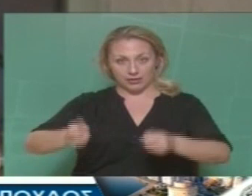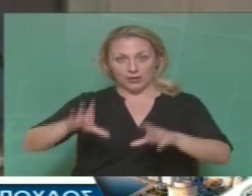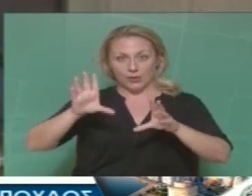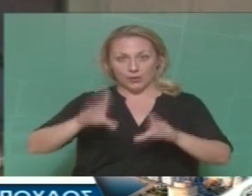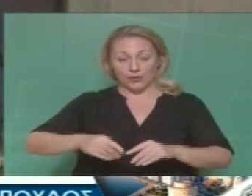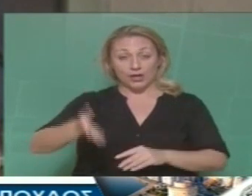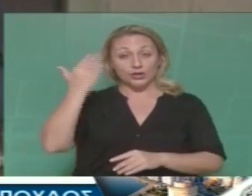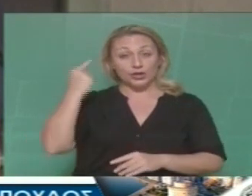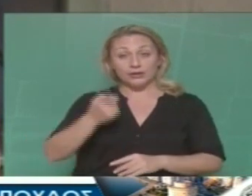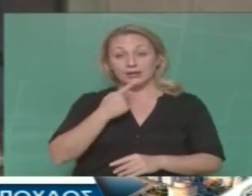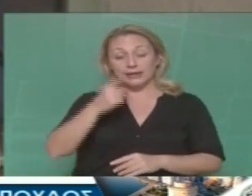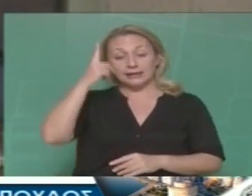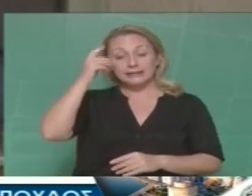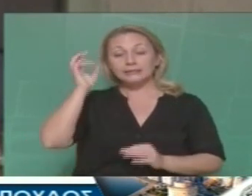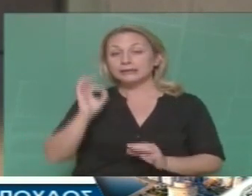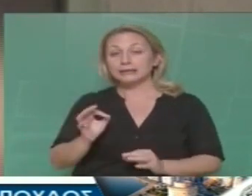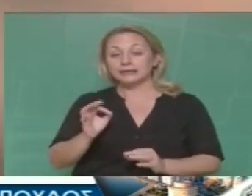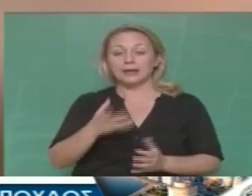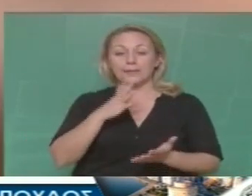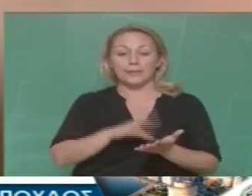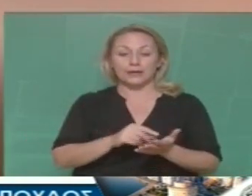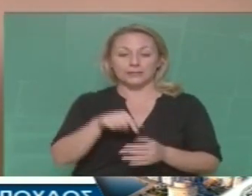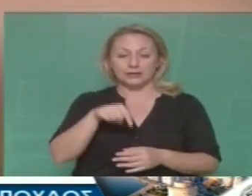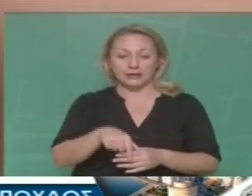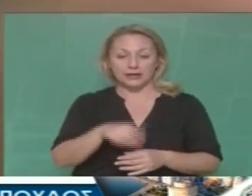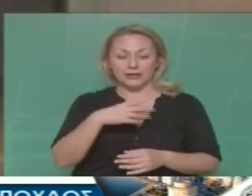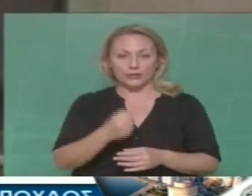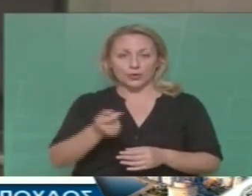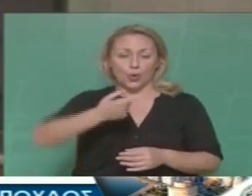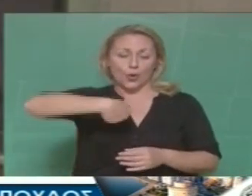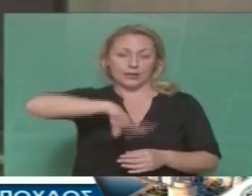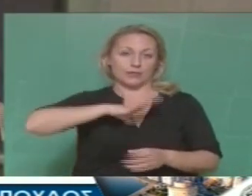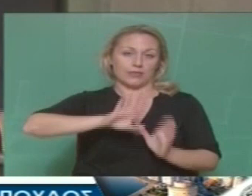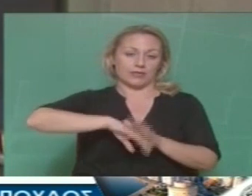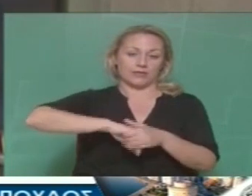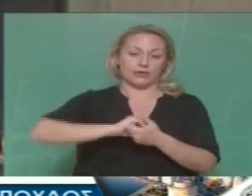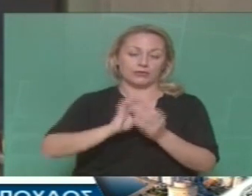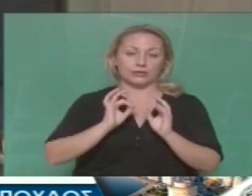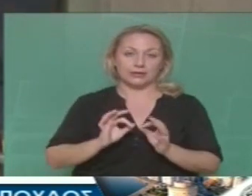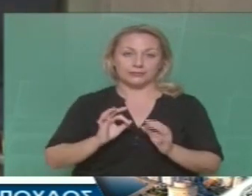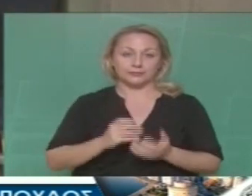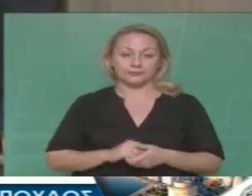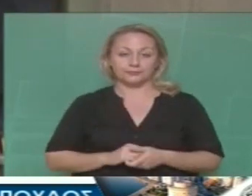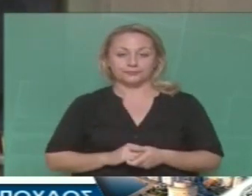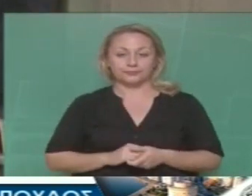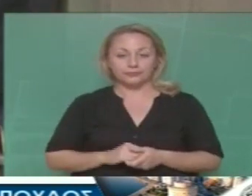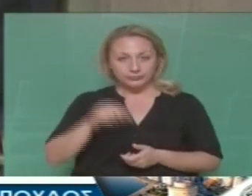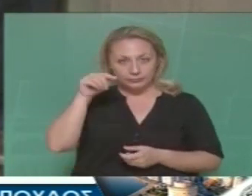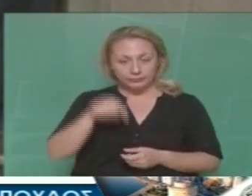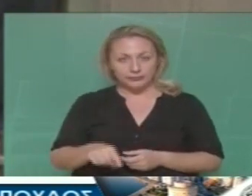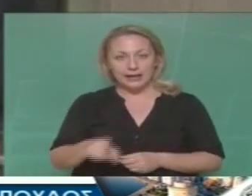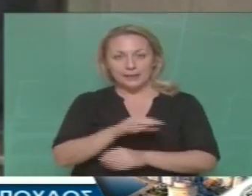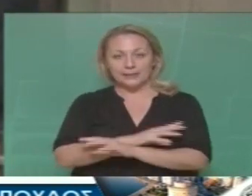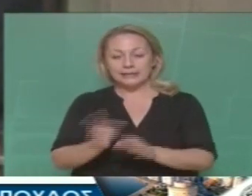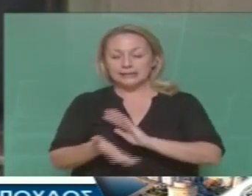ήταν γνωστά τότε. Δηλαδή για το γεγονός, και ενδιαφέρουν βέβαια όλον τον κόσμο, ότι μπαίνει πλέον οριστική